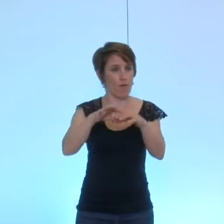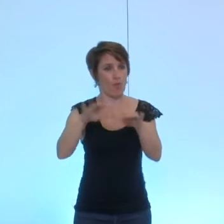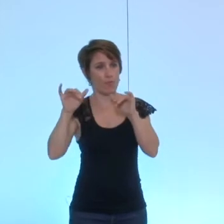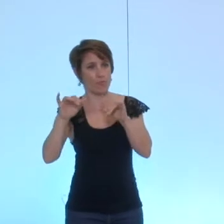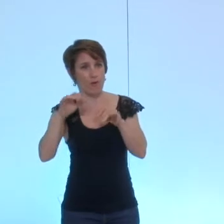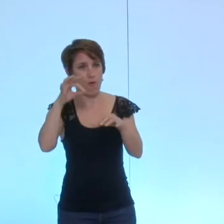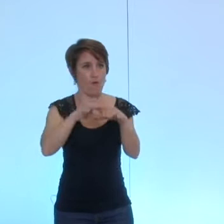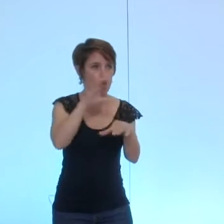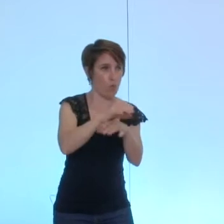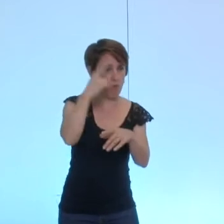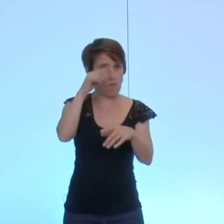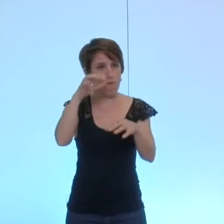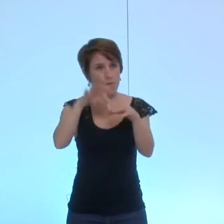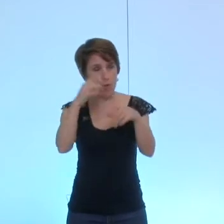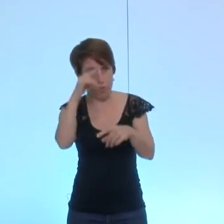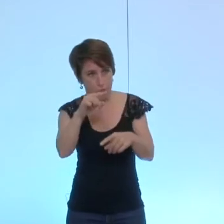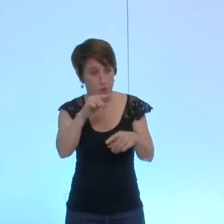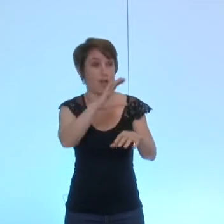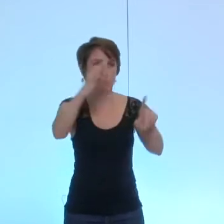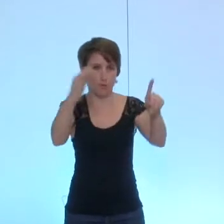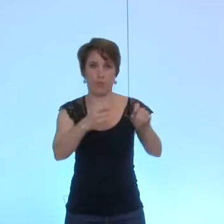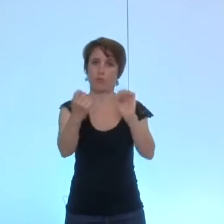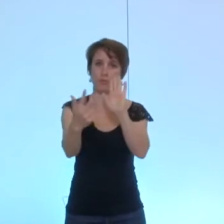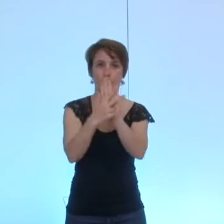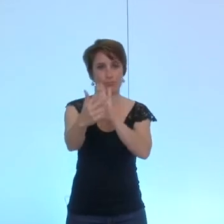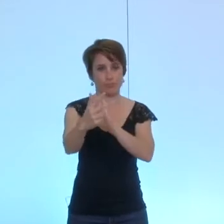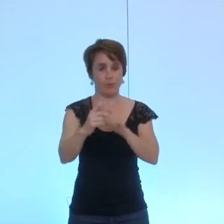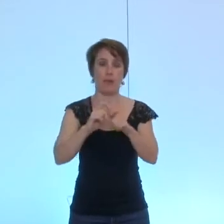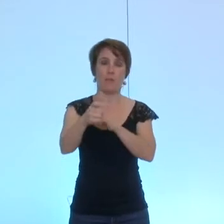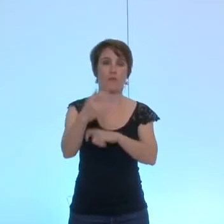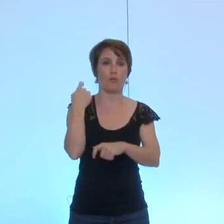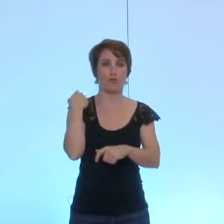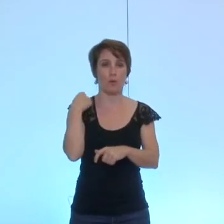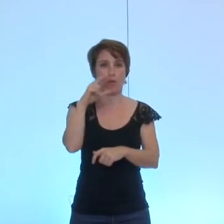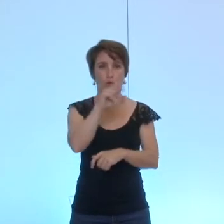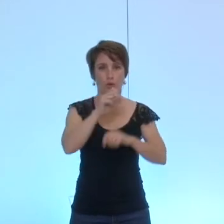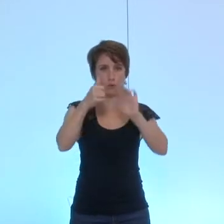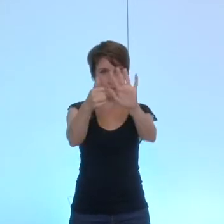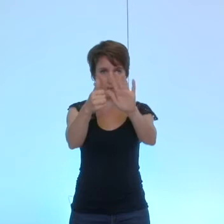unanimité cette délibération 35 est adoptée délibération numéro 36